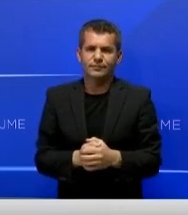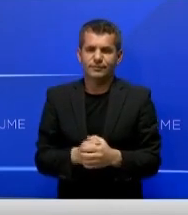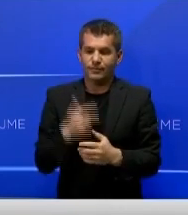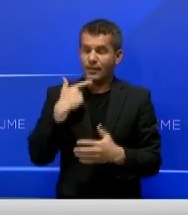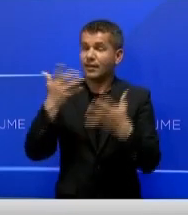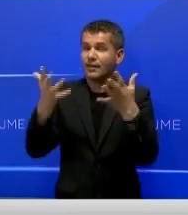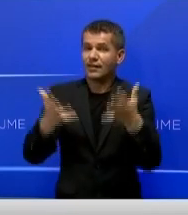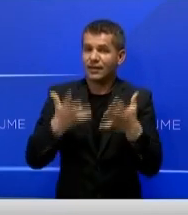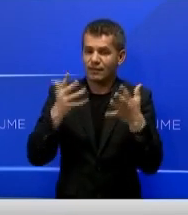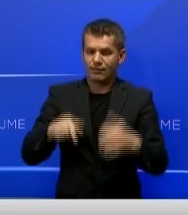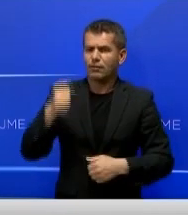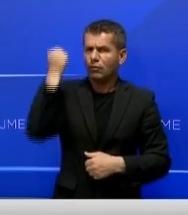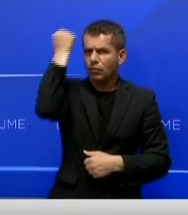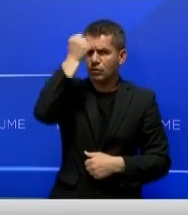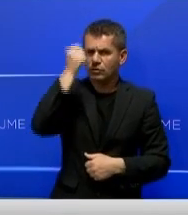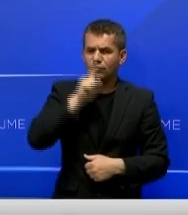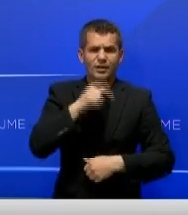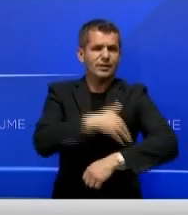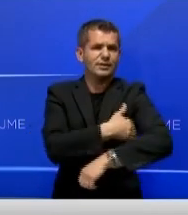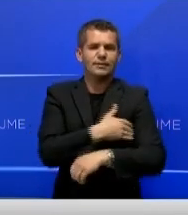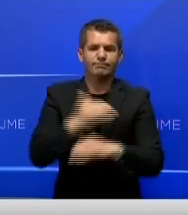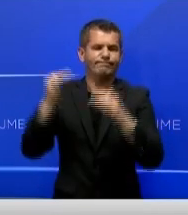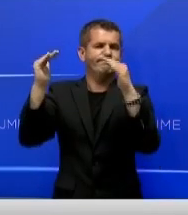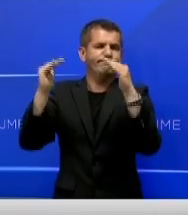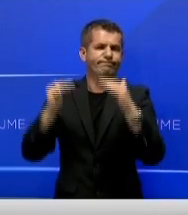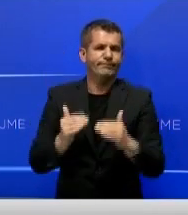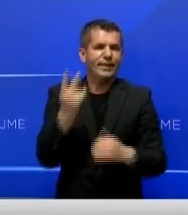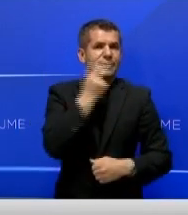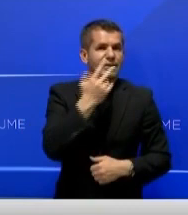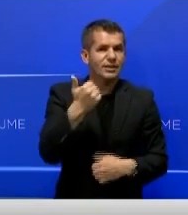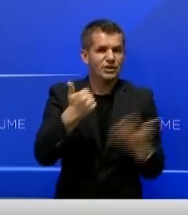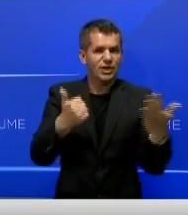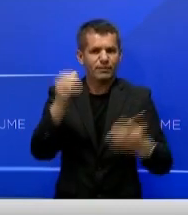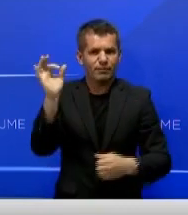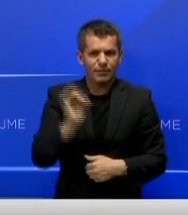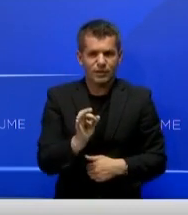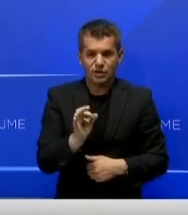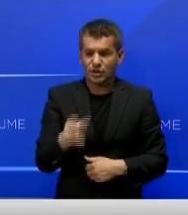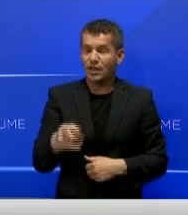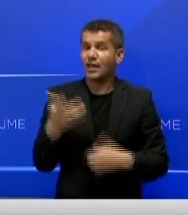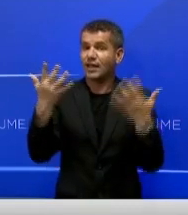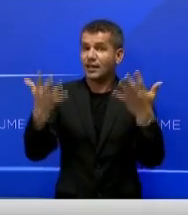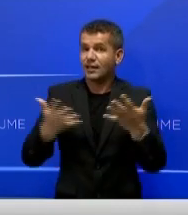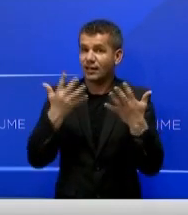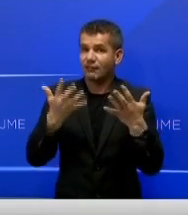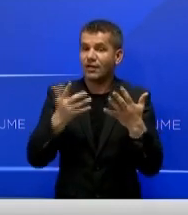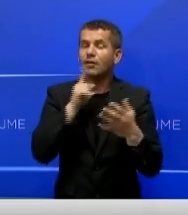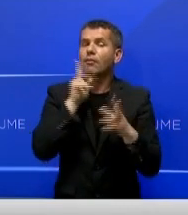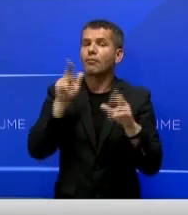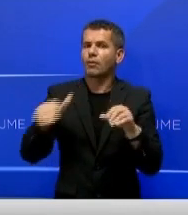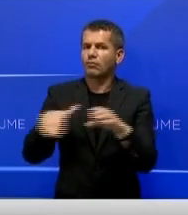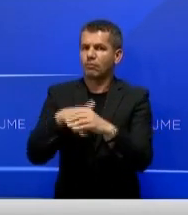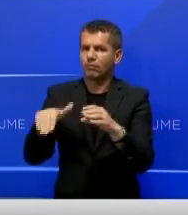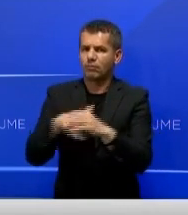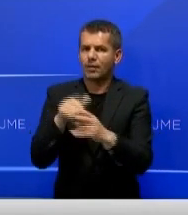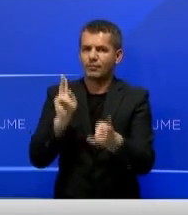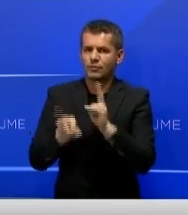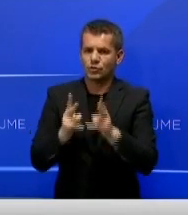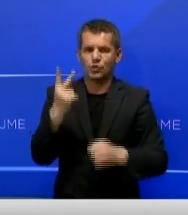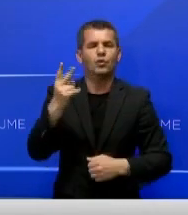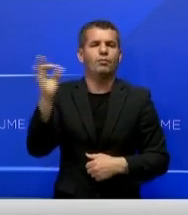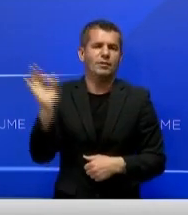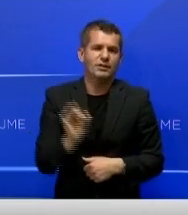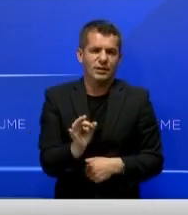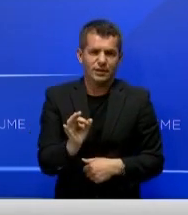vjetë në Kosovë, numri në zëndzve ka rëmë për 26%, me gjitha të gjatë kësaj periudhe është që nua rritje numri të mësimëdhënzve për